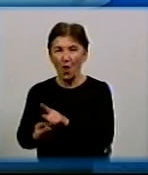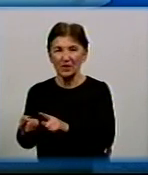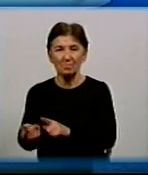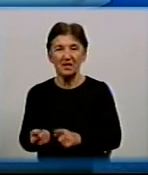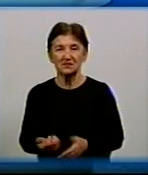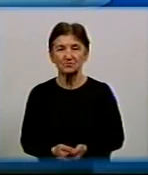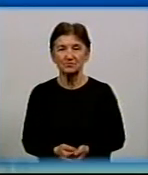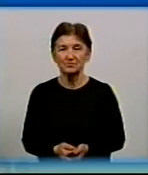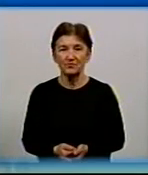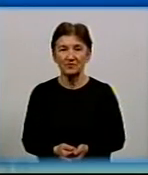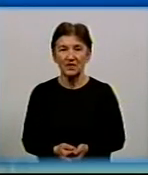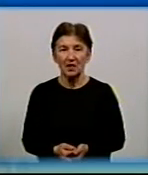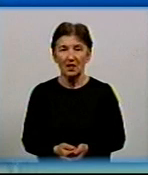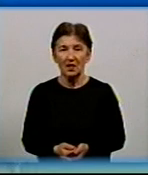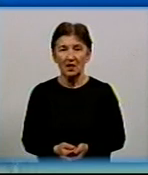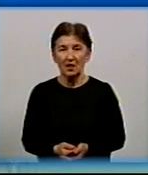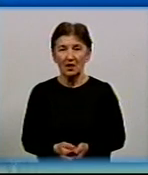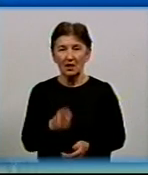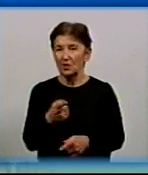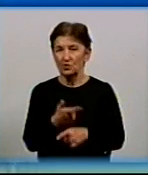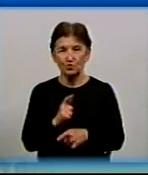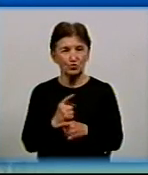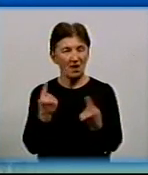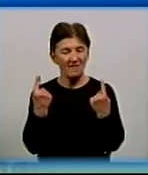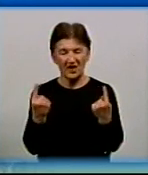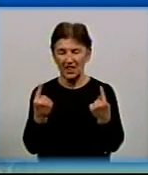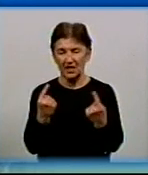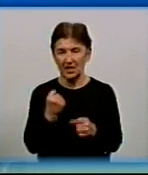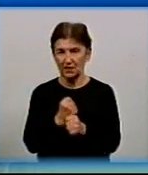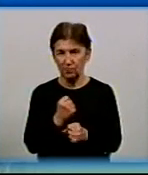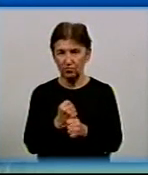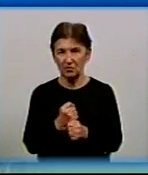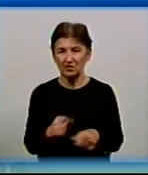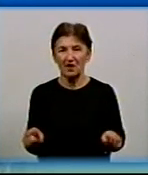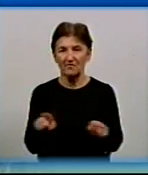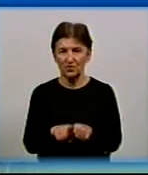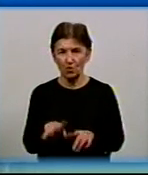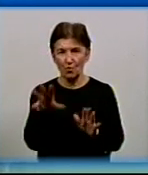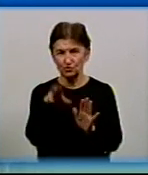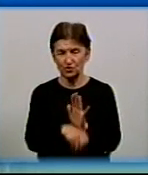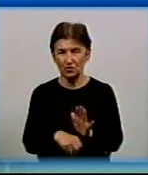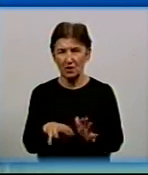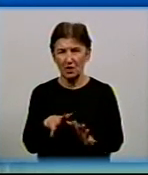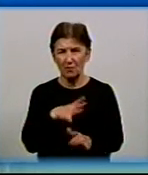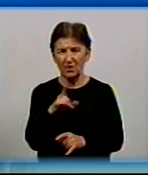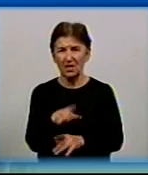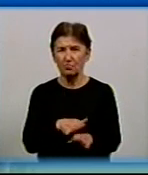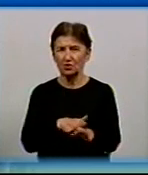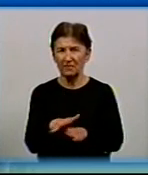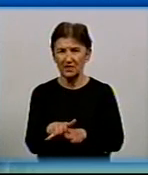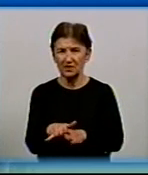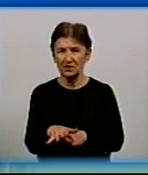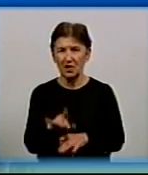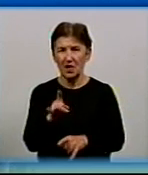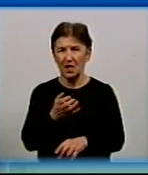підприємств? Ну, дивіться, це дуже велика робота, яка в тому числі була проведена управлінням житлово-комунального сподарства,